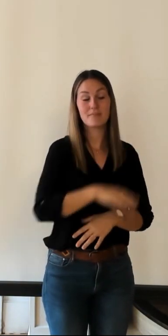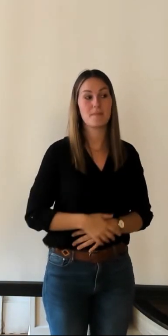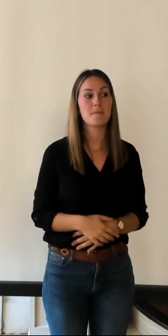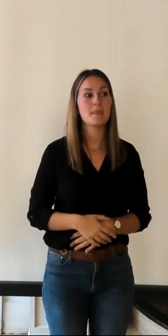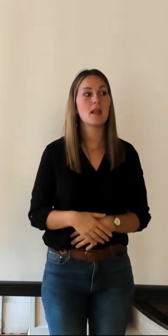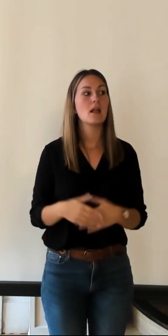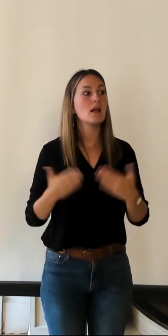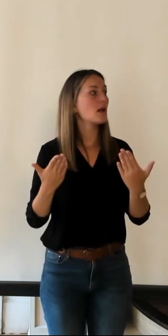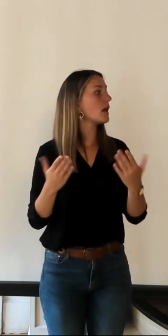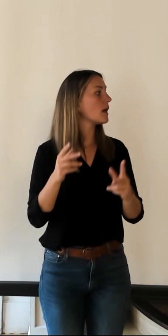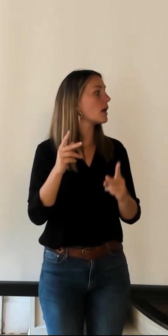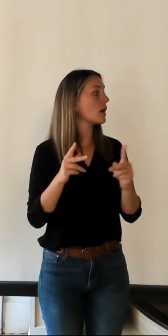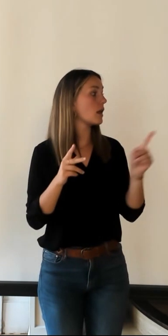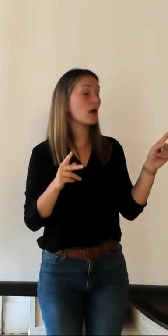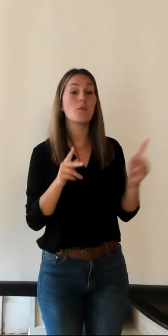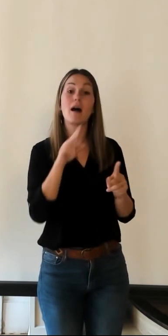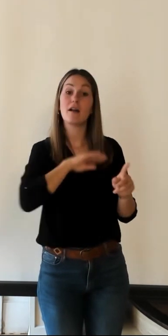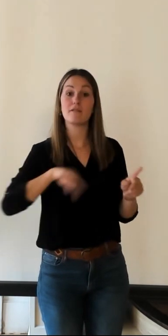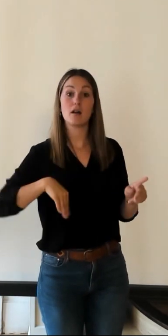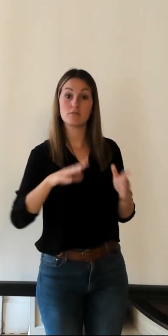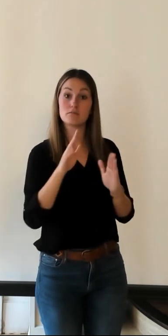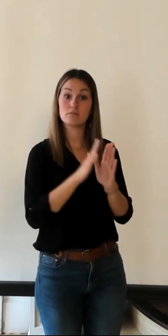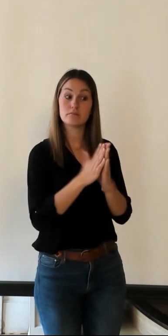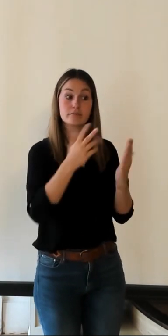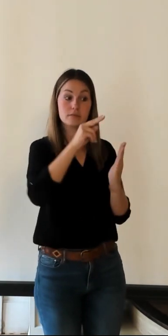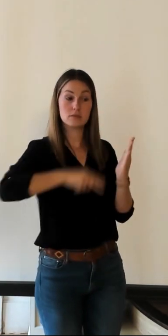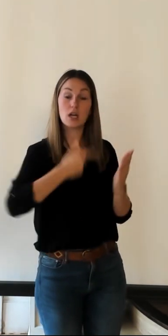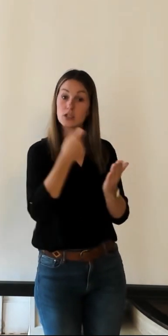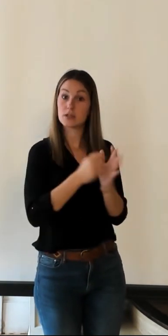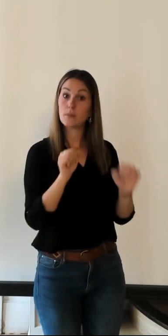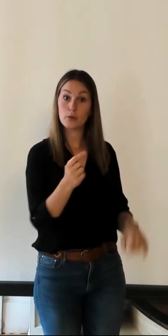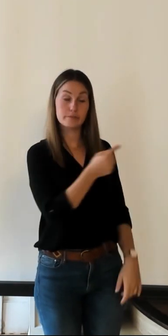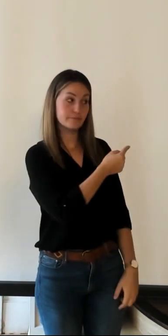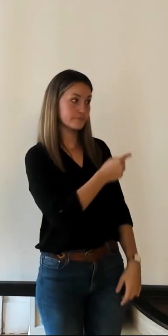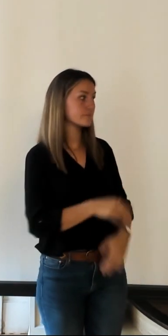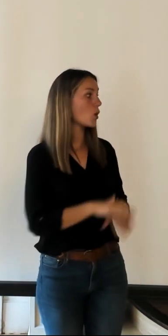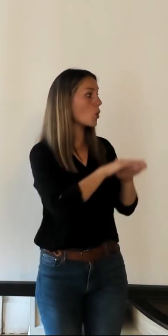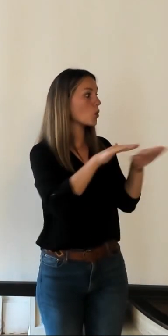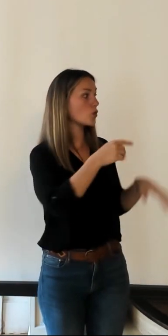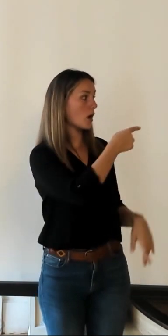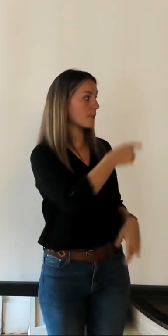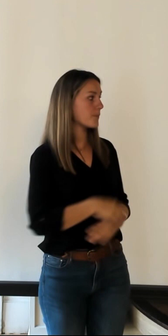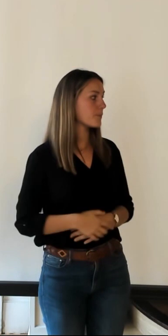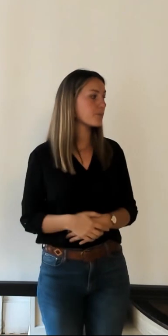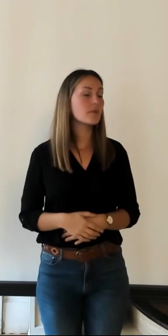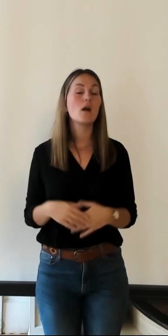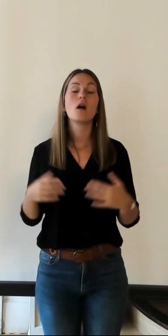publication que vous pourrez consulter voire acquérir si vous le souhaitez sur le comptoir et puis donc